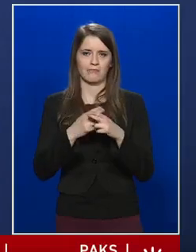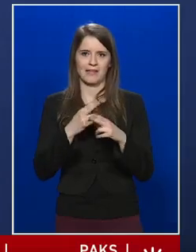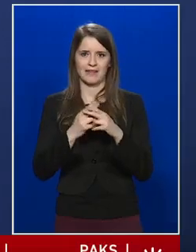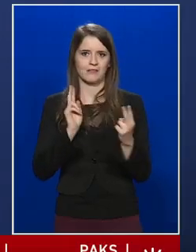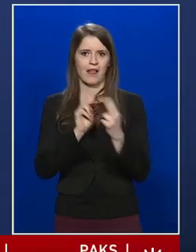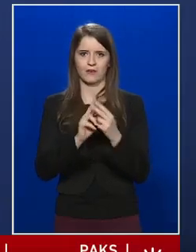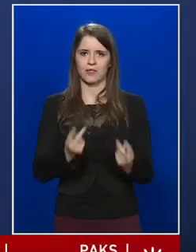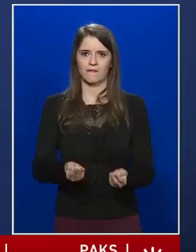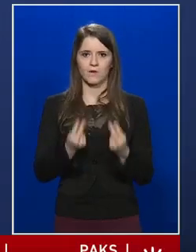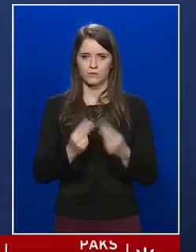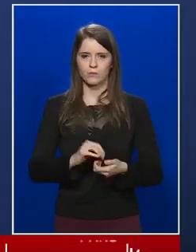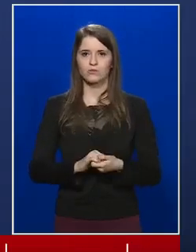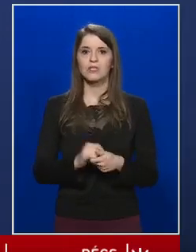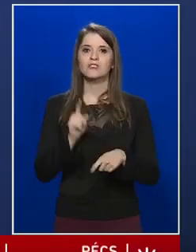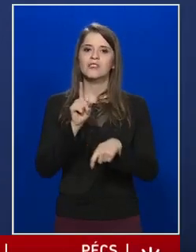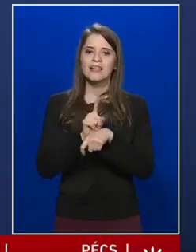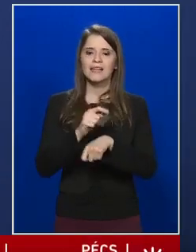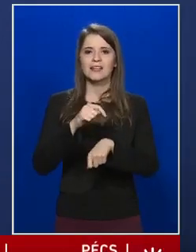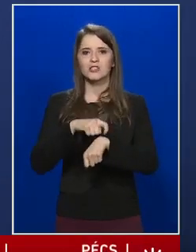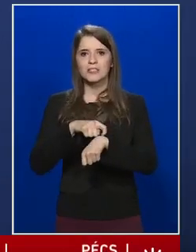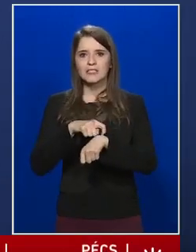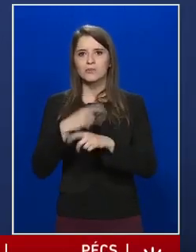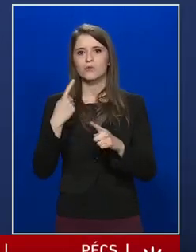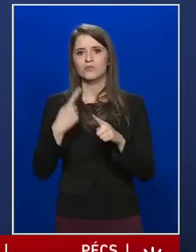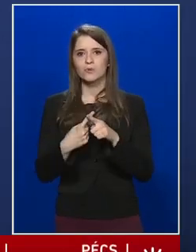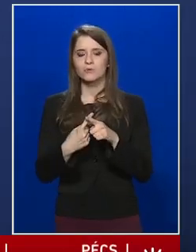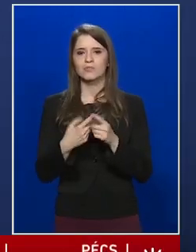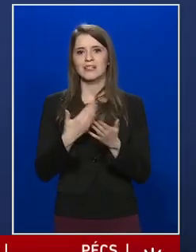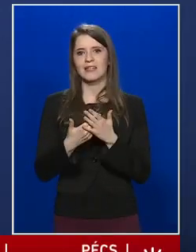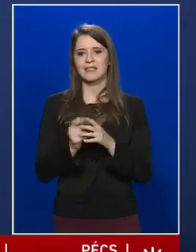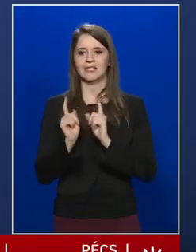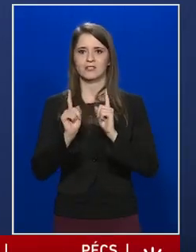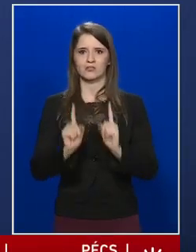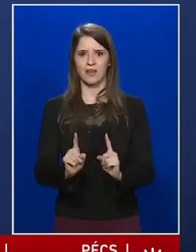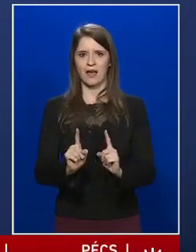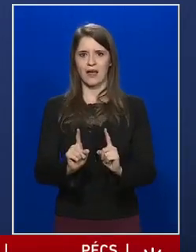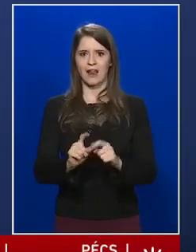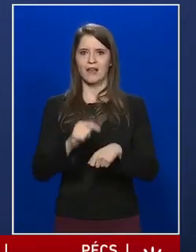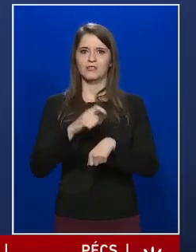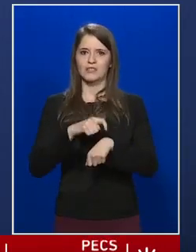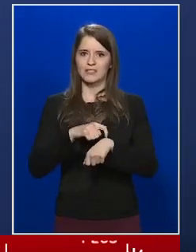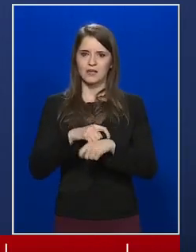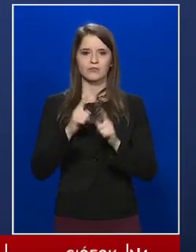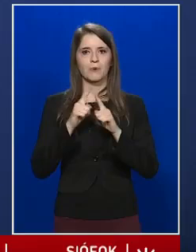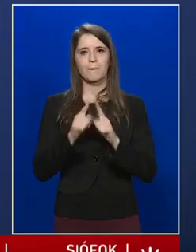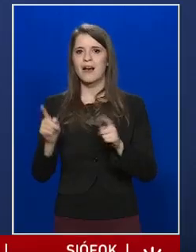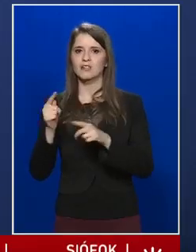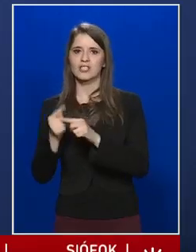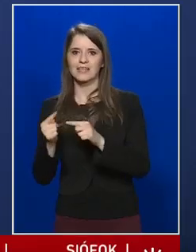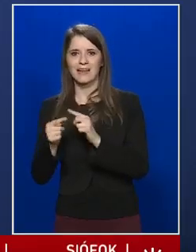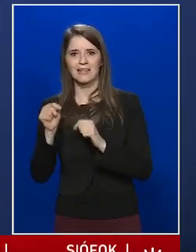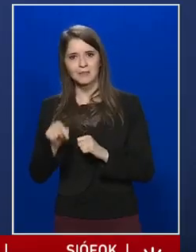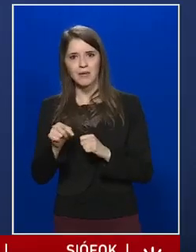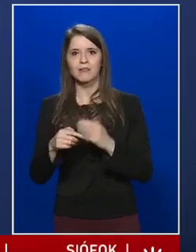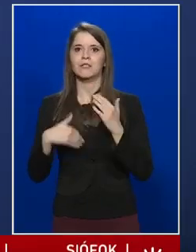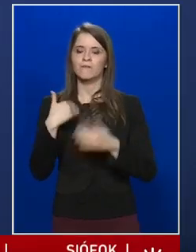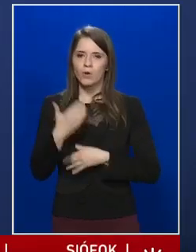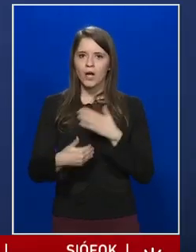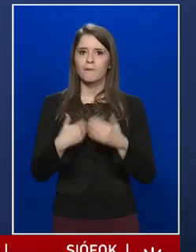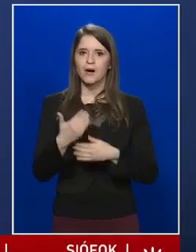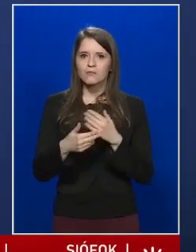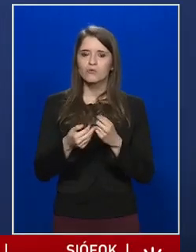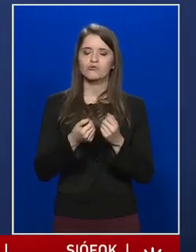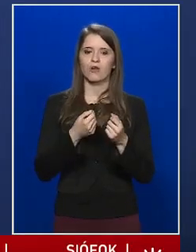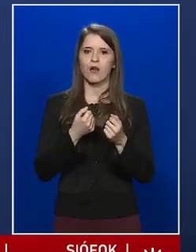rendelés idejük, illetve a rendelkezésre állású idejük másik részében pedig folyamatosan